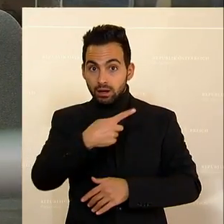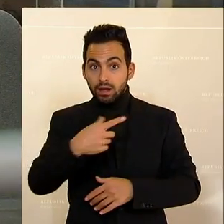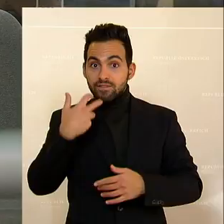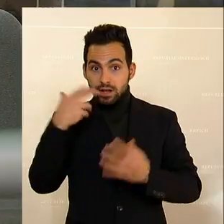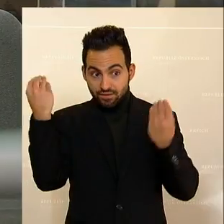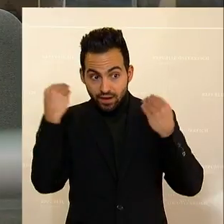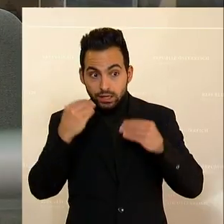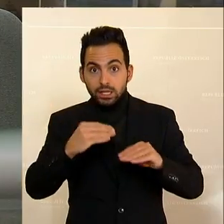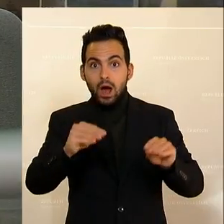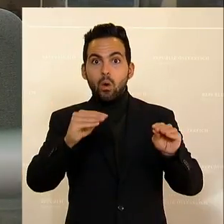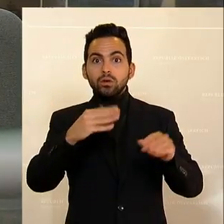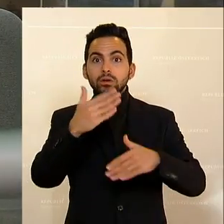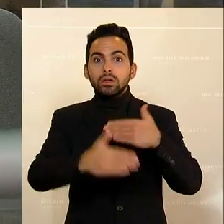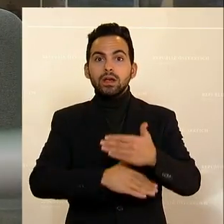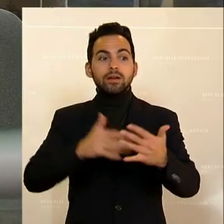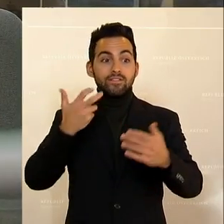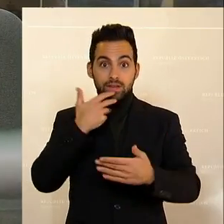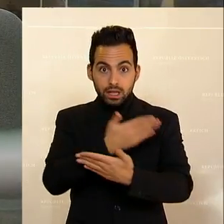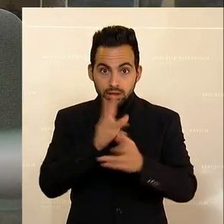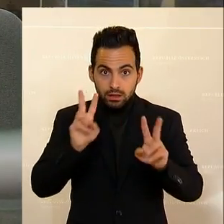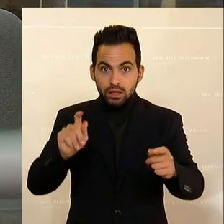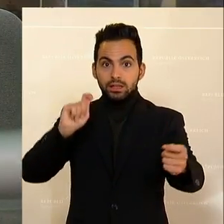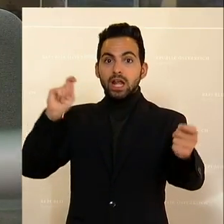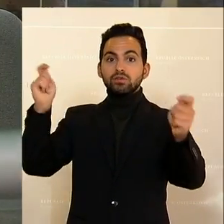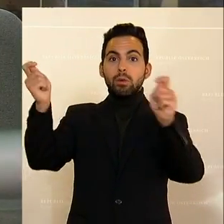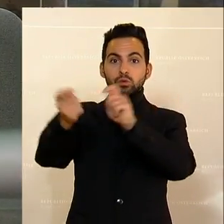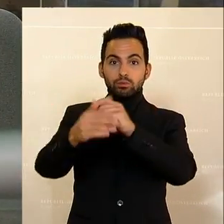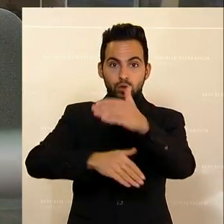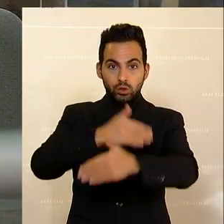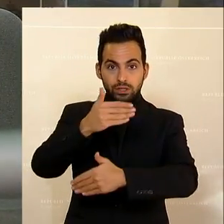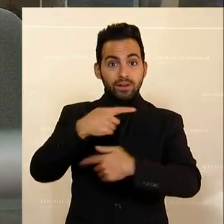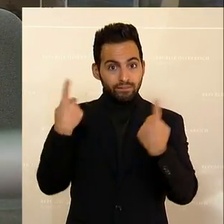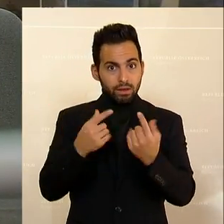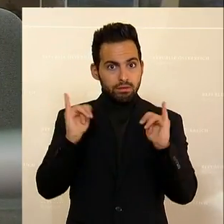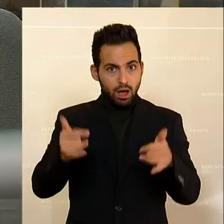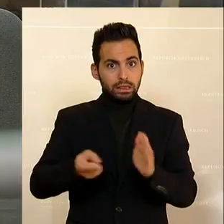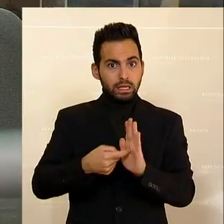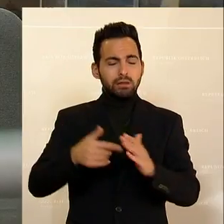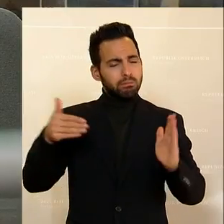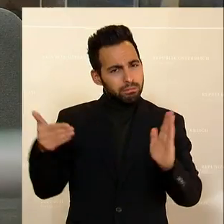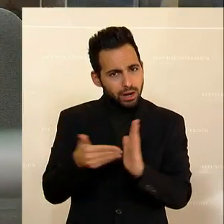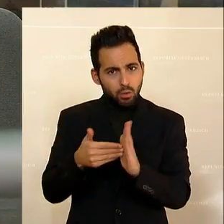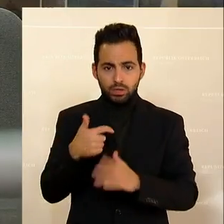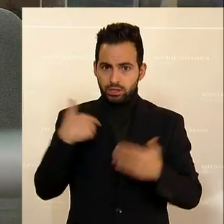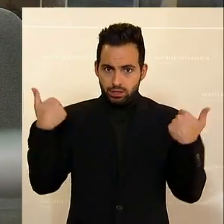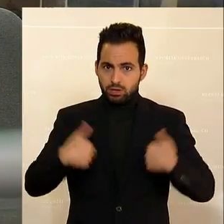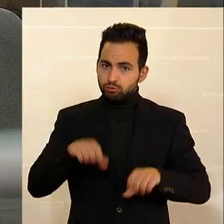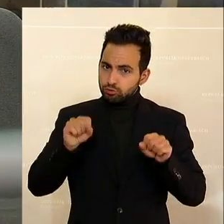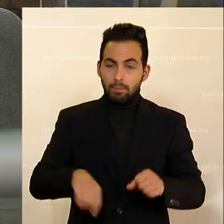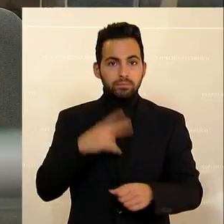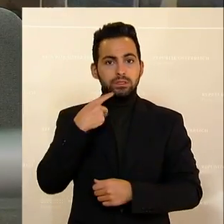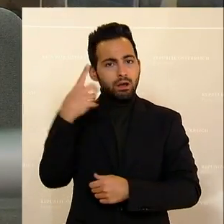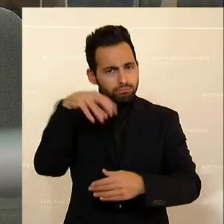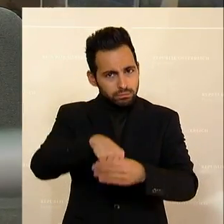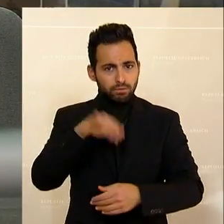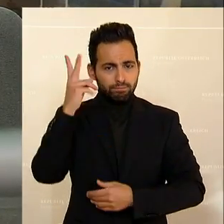haben wollen, dass wir Transformationsprozesse, die wir dringend brauchen, da bin ich immer einer der, der das mitträgt. Aber